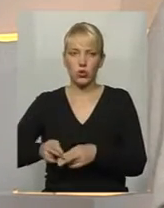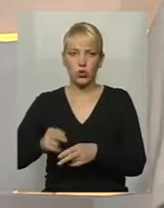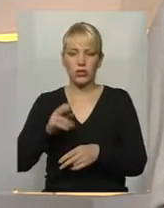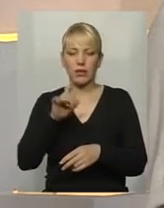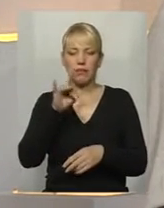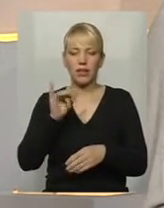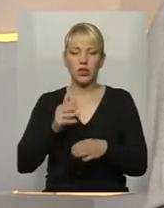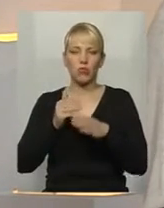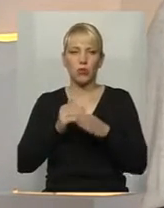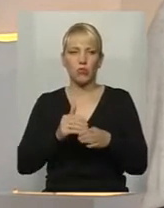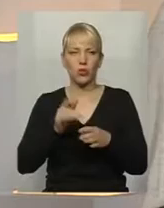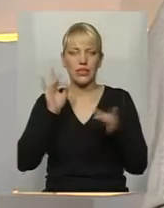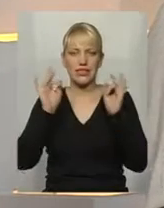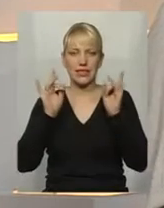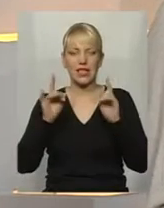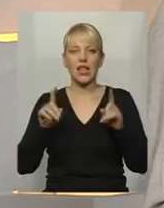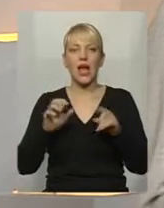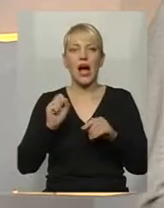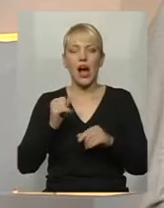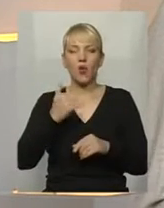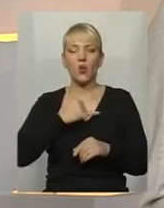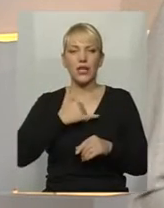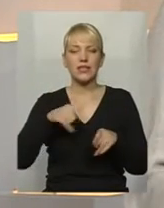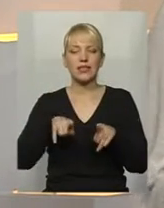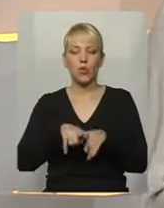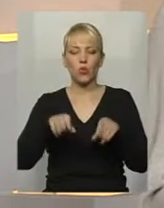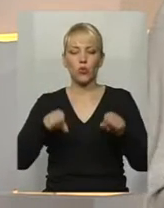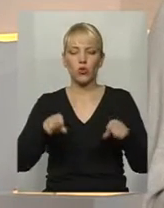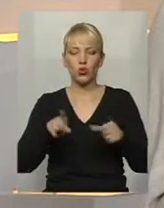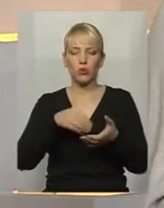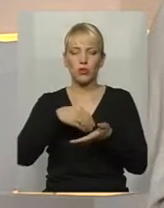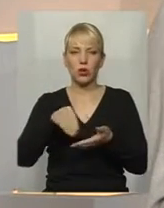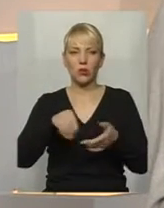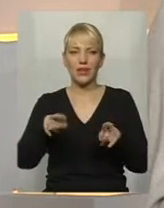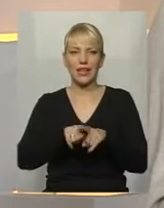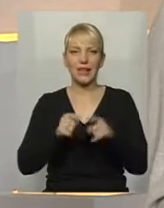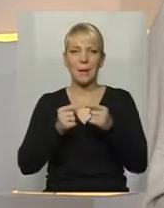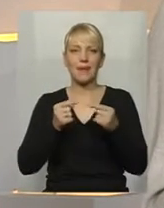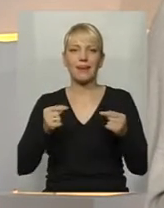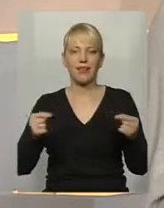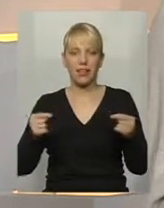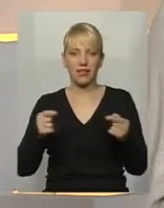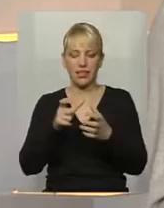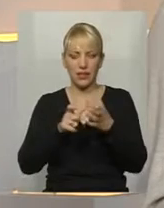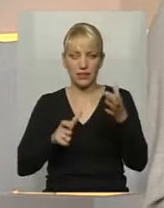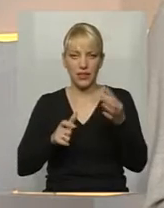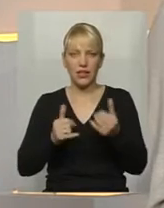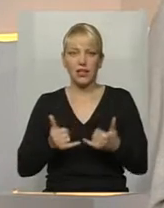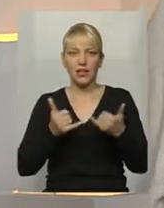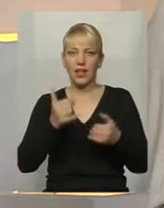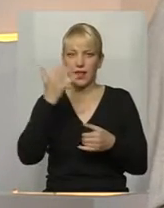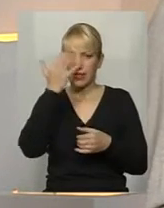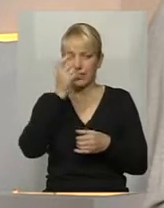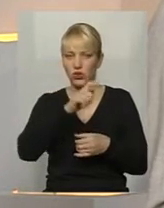сигналу, який виникає. Це відносно цього. Але в нас такої можливості, щоб закуплять такі прилади для людей, які незрячі, дуже,